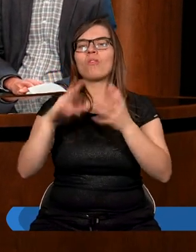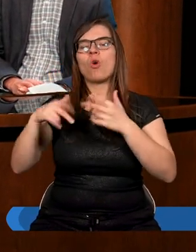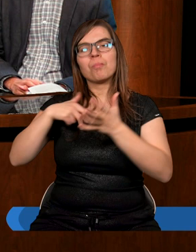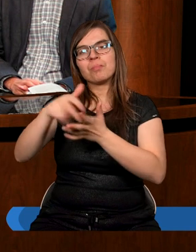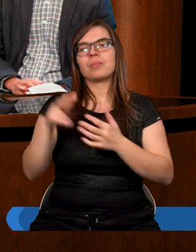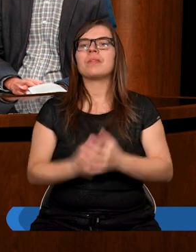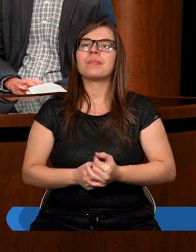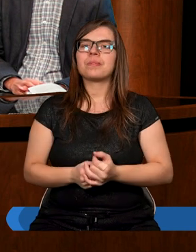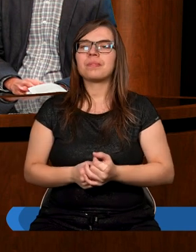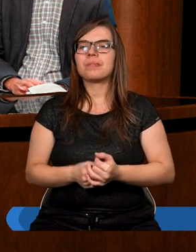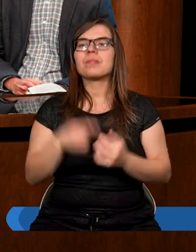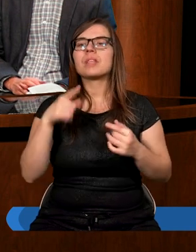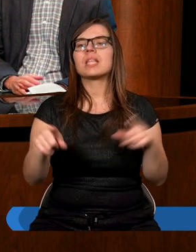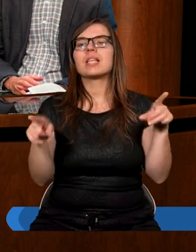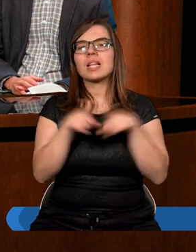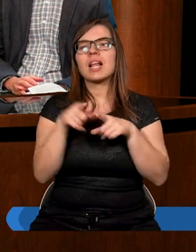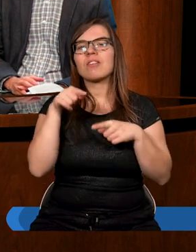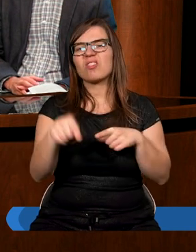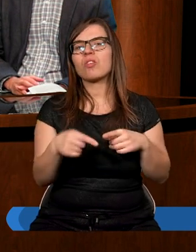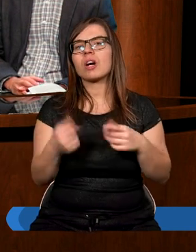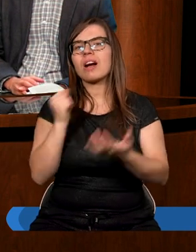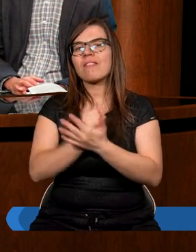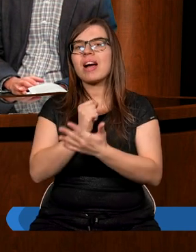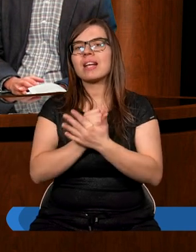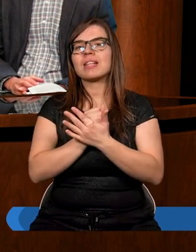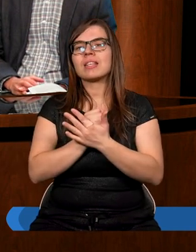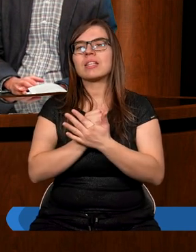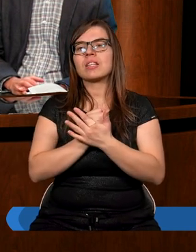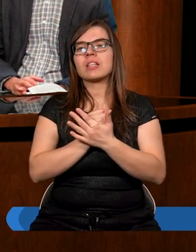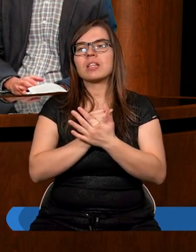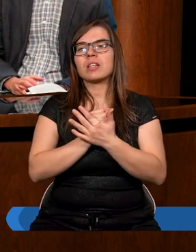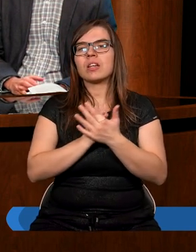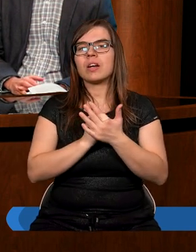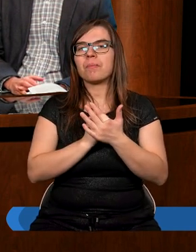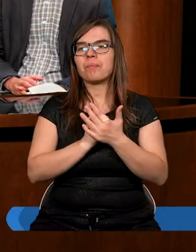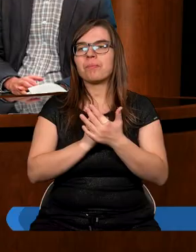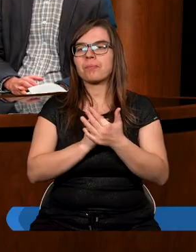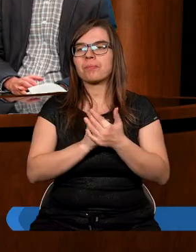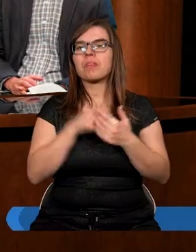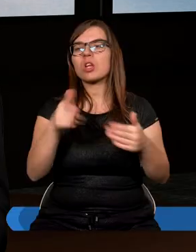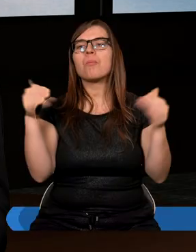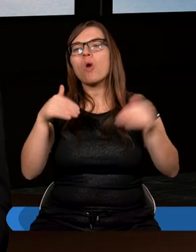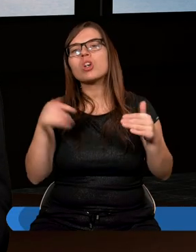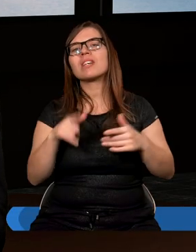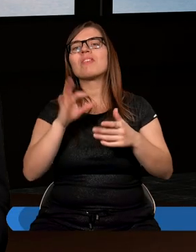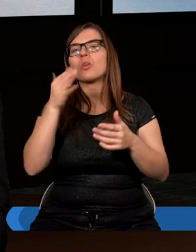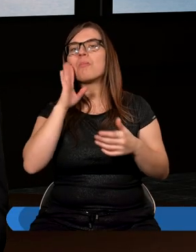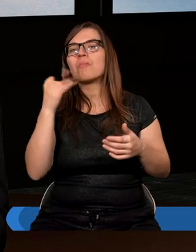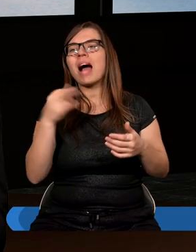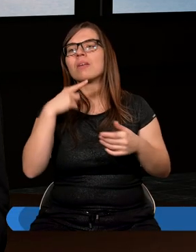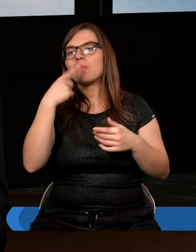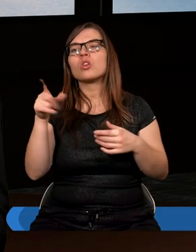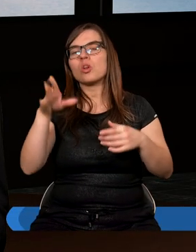Proszę. No właśnie, tak jak wspomnieliśmy, to jest z ludzkiego punktu widzenia bycie świętym jak Bóg jest niemożliwe. Ale to, co Maciek powiedział, że to Bóg nas do tego